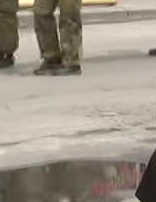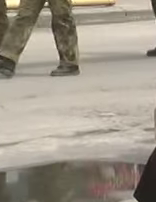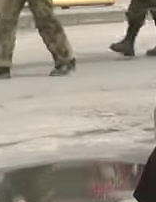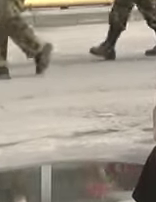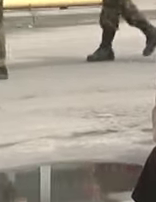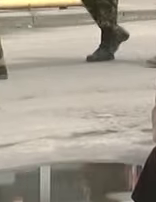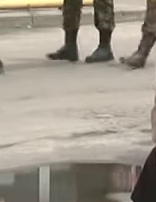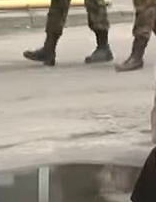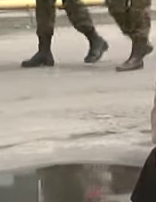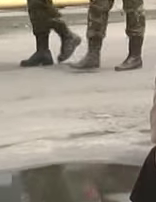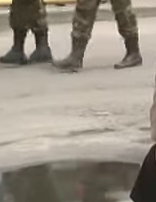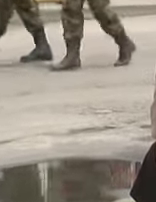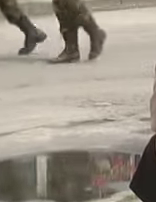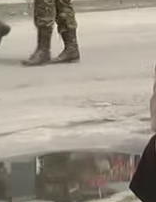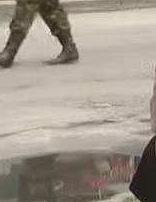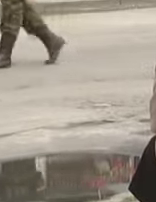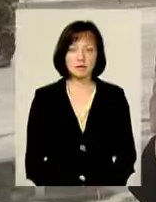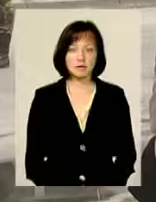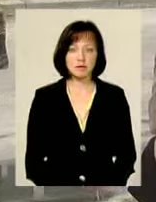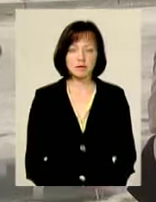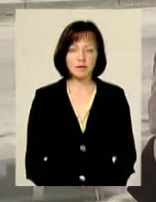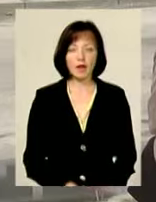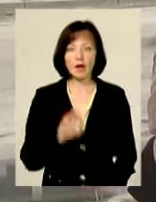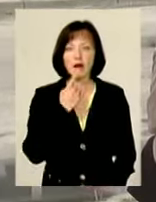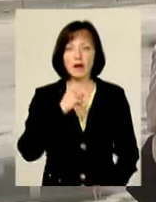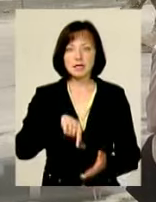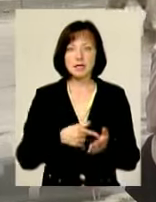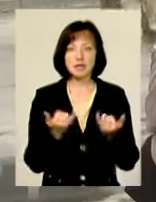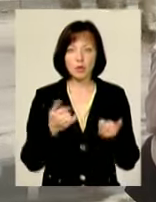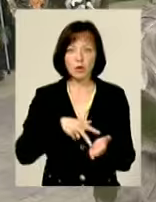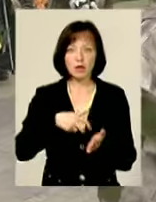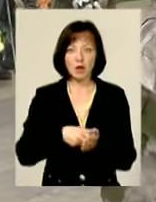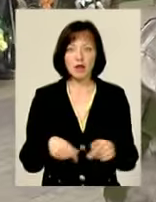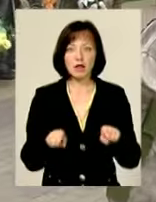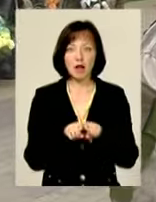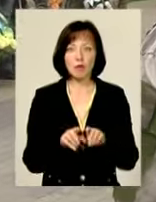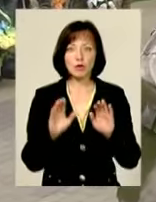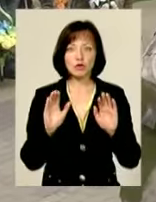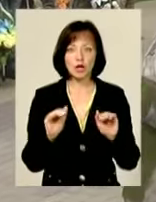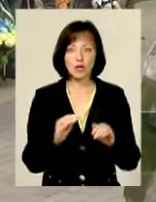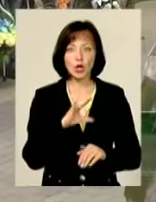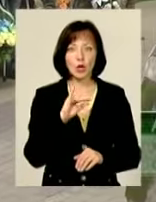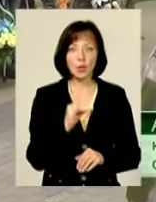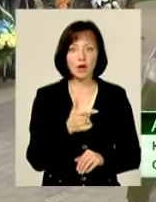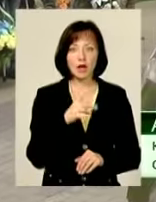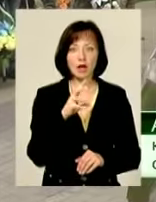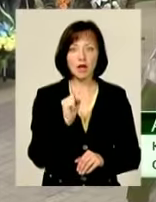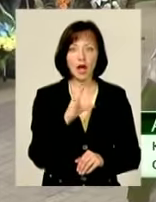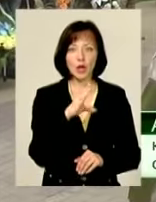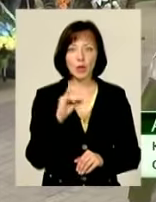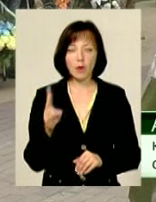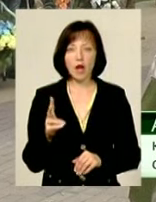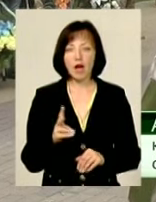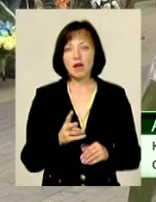Красилів сьогодні на колінах. Так тут прощаються з Юрієм Гнатюком, гуцулом. Чудовий хлопець, завжди веселий,